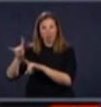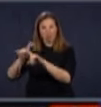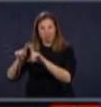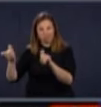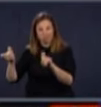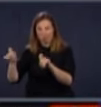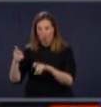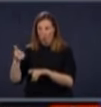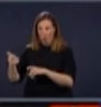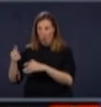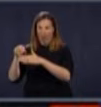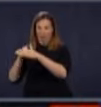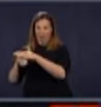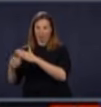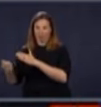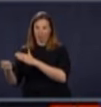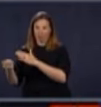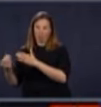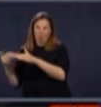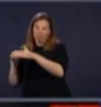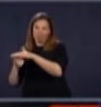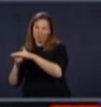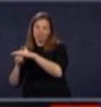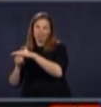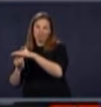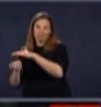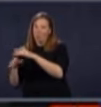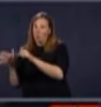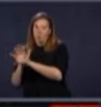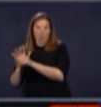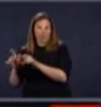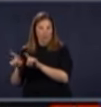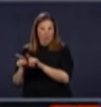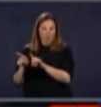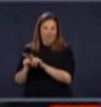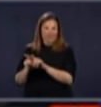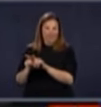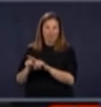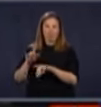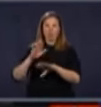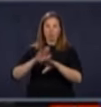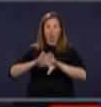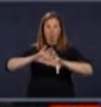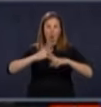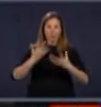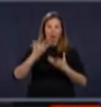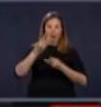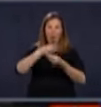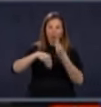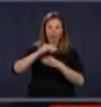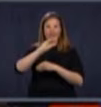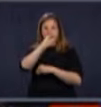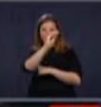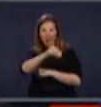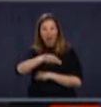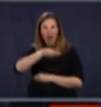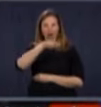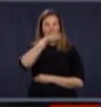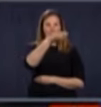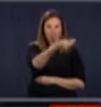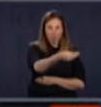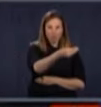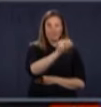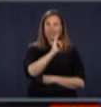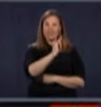plus cet argent-là. Donc, toute la question du remboursement des dépôts des consommateurs,